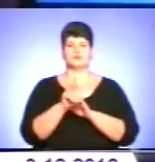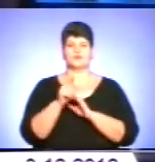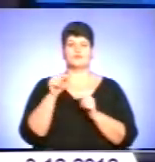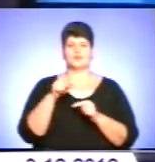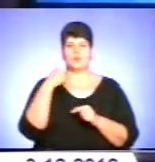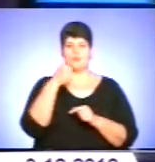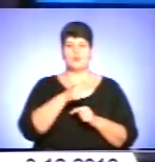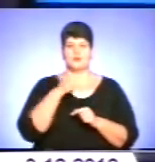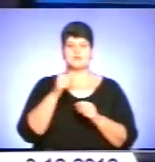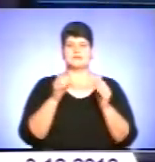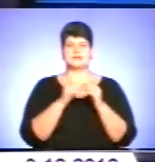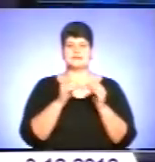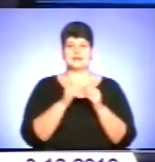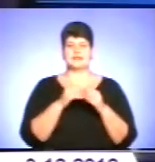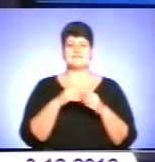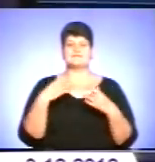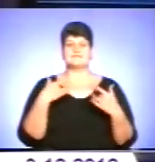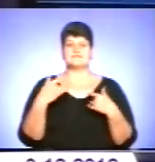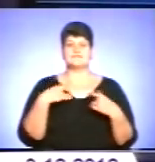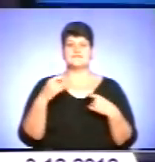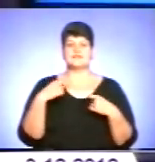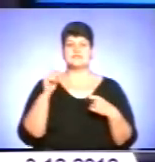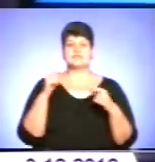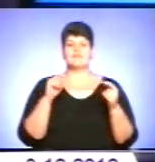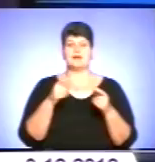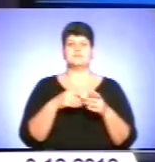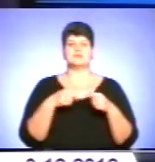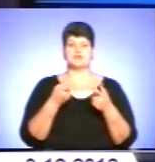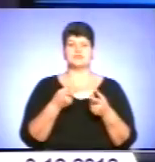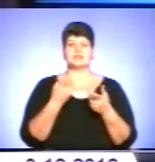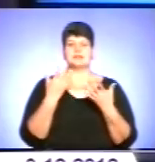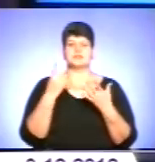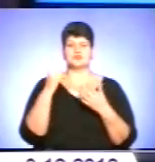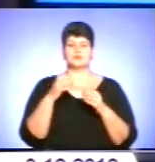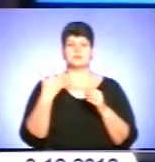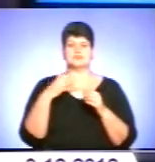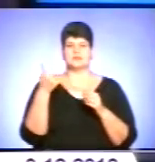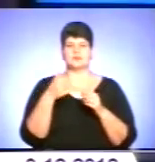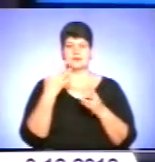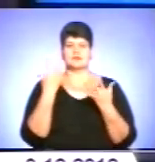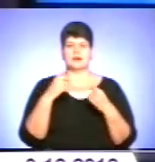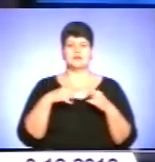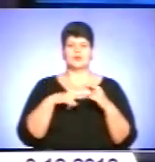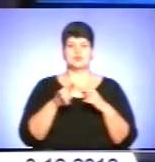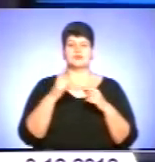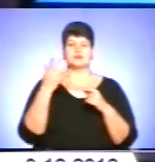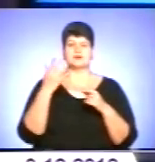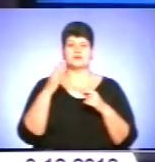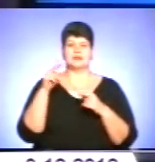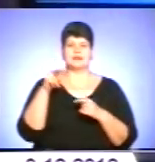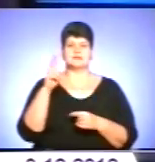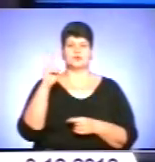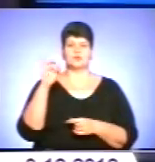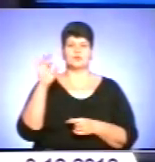ювілейний 10-й присвячений 125-річчю з дня народження Леся Курбаса. З 4 до 8 грудня на Великій та Малій